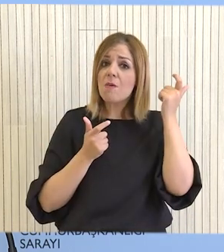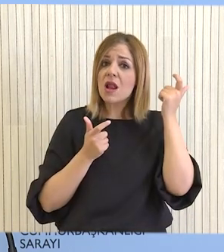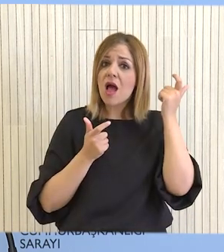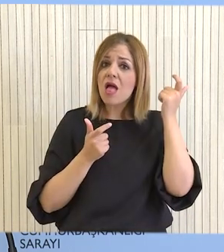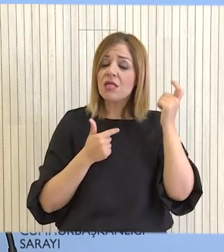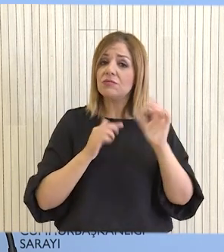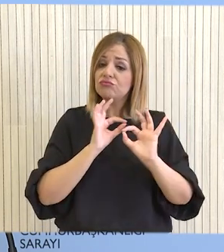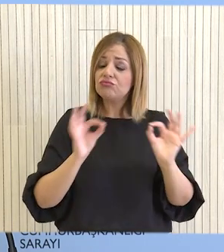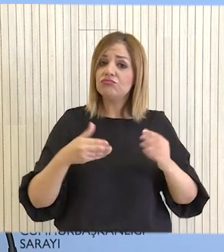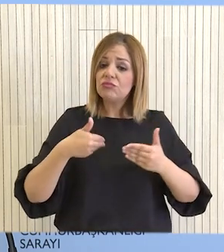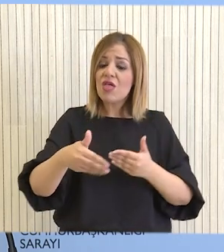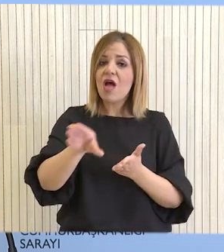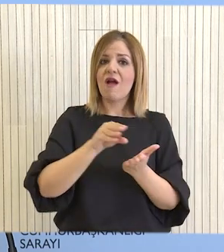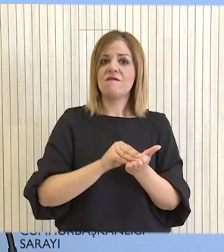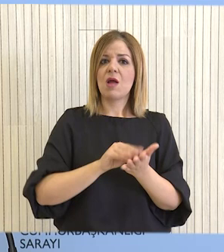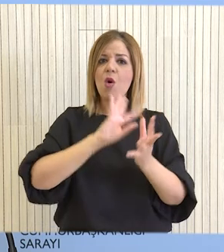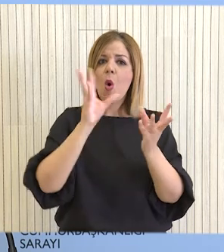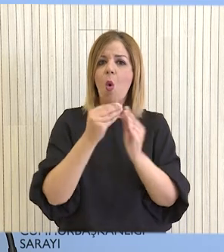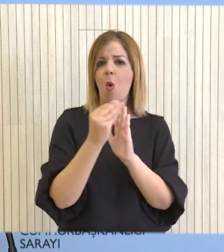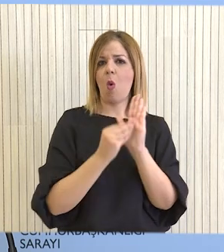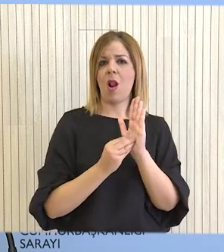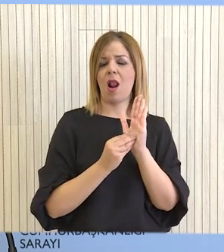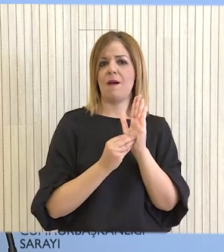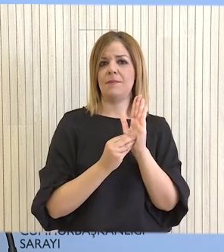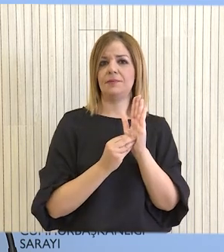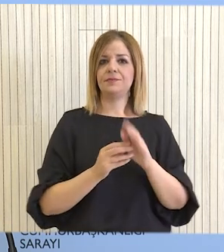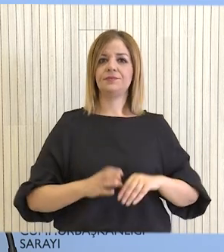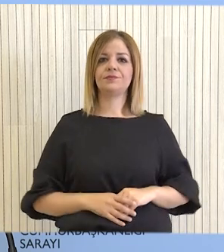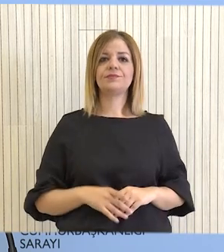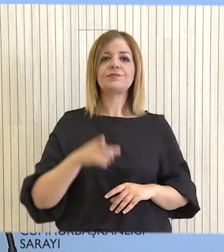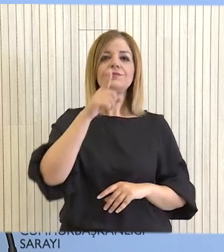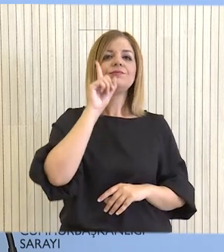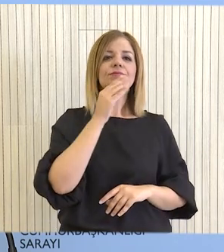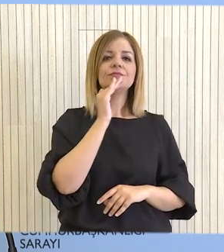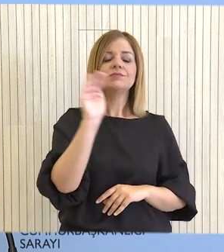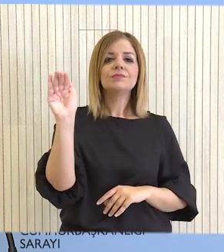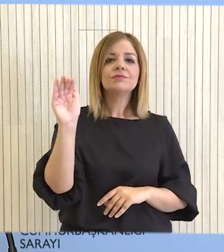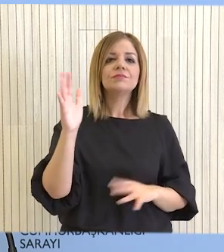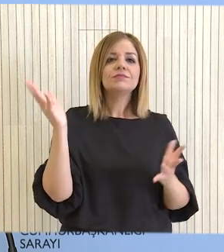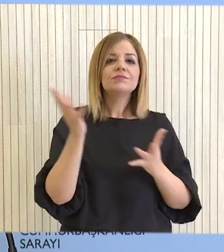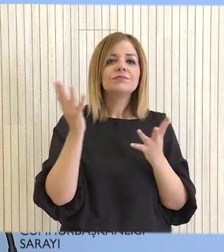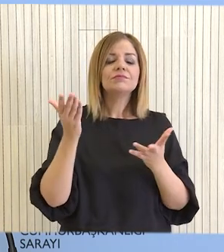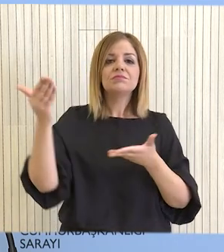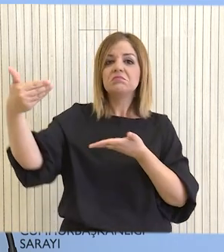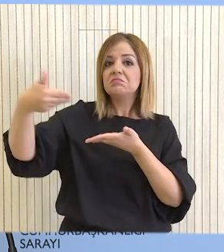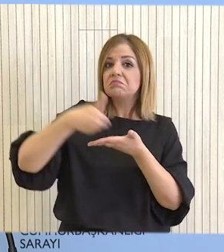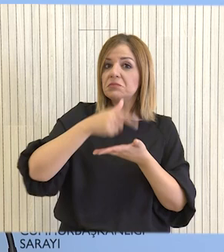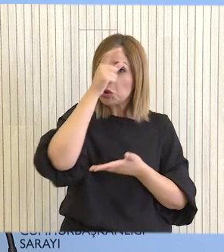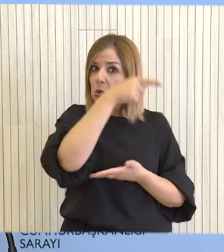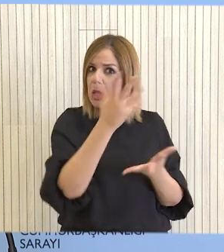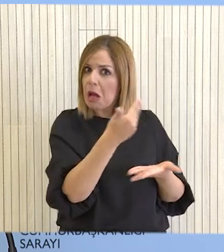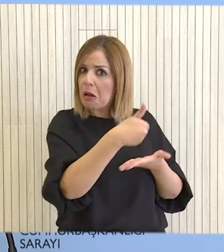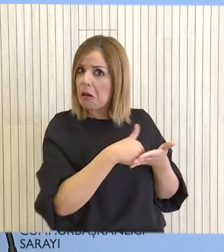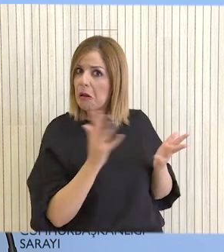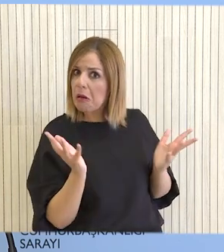διασφαλίσουν ότι θα ελεοποιηθούν στο σύνολο οι πρόνοι στις συναντήληψεις που έχουν επιτευχθεί. Έχουμε δει δημιουργήσεις κάποιου ετοιμάτους από τη δική σας ευκαιρία